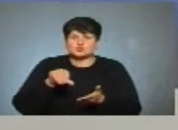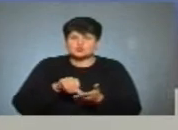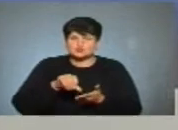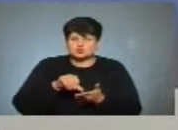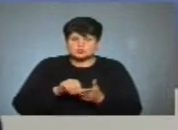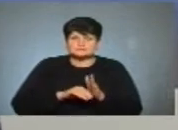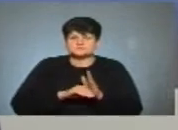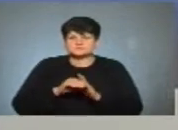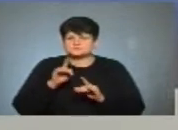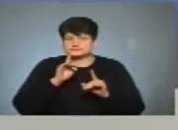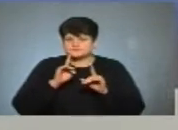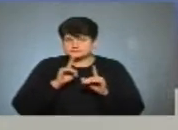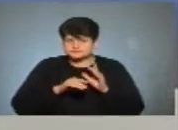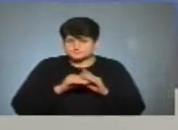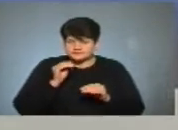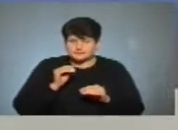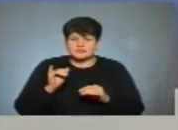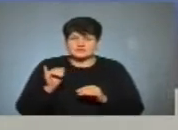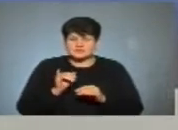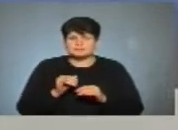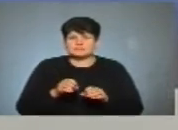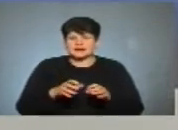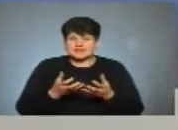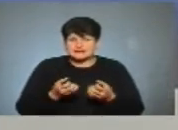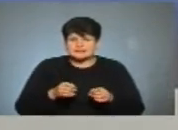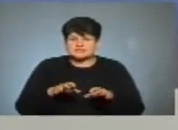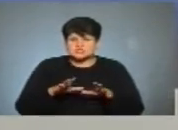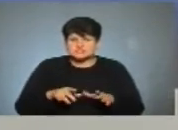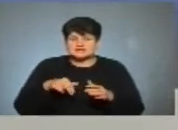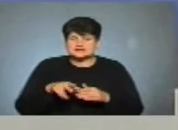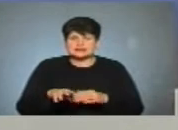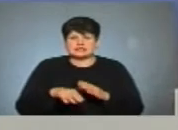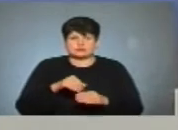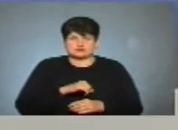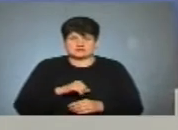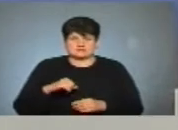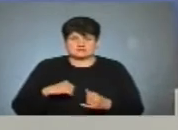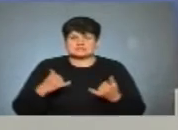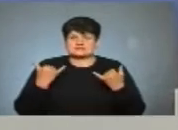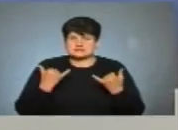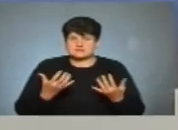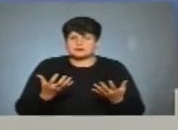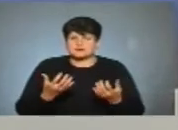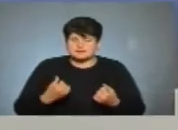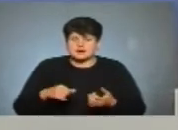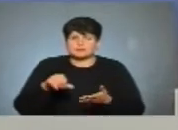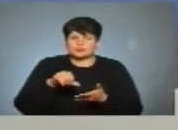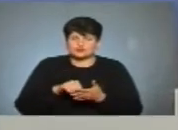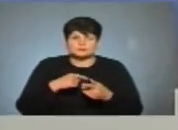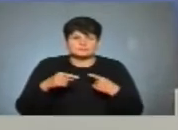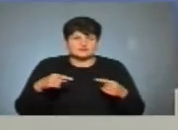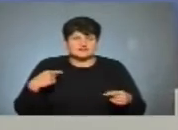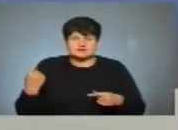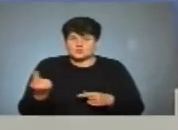парламентських виборах. І цього року ми прийняли рішення йти на вибори самостійно. Зараз ми приймаємо участь в різних